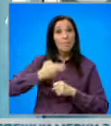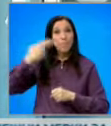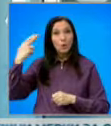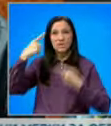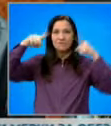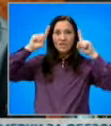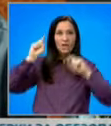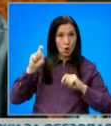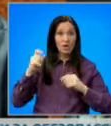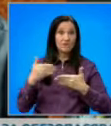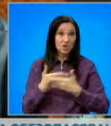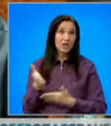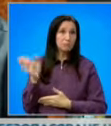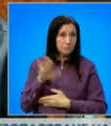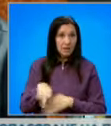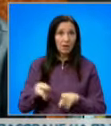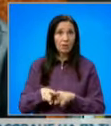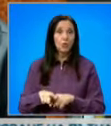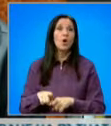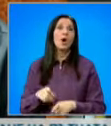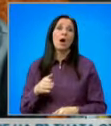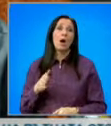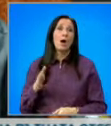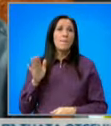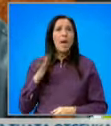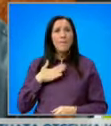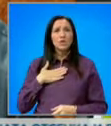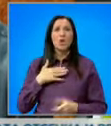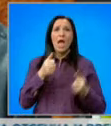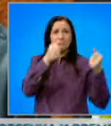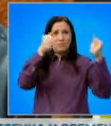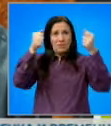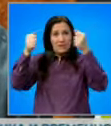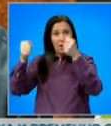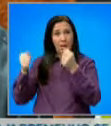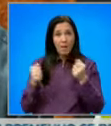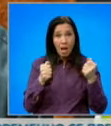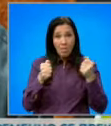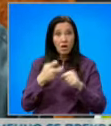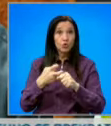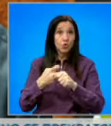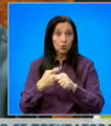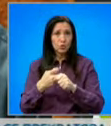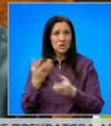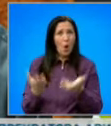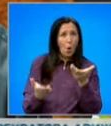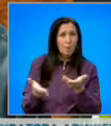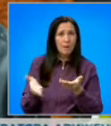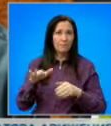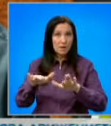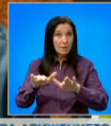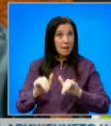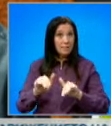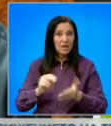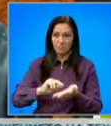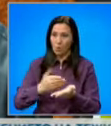Тази вечерта, след като беше назначен и извършен скенер, лекарът се колебаеше дали да го преме или